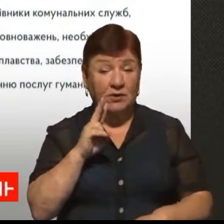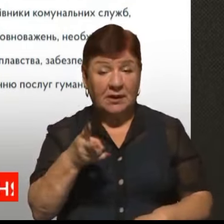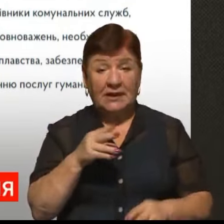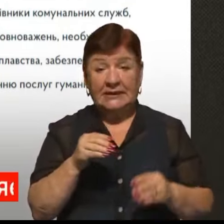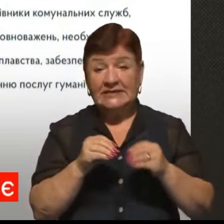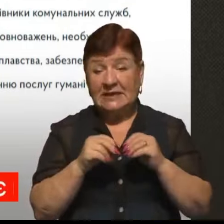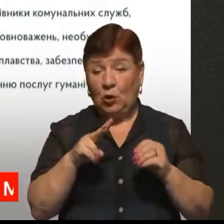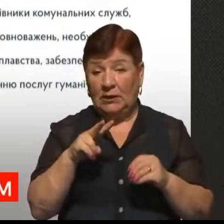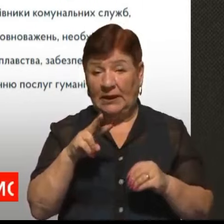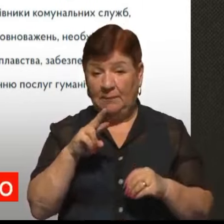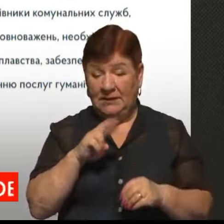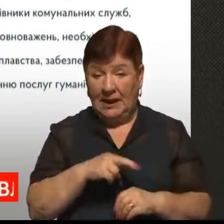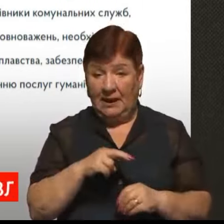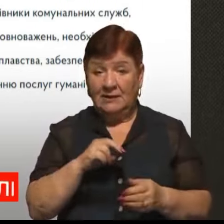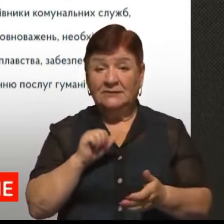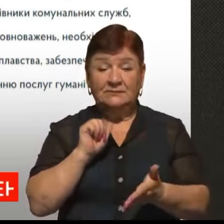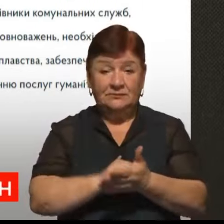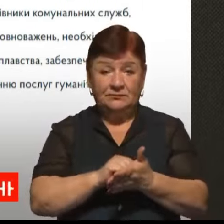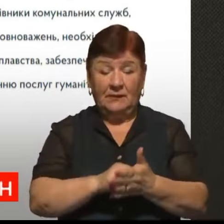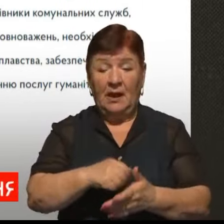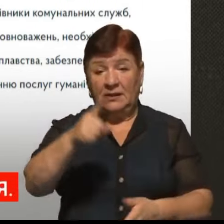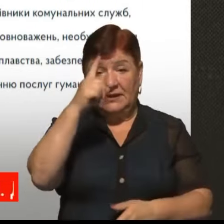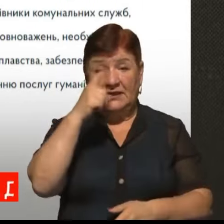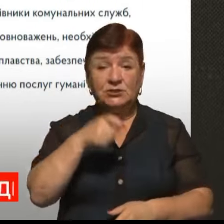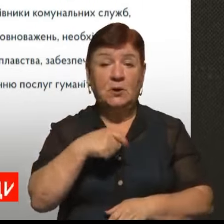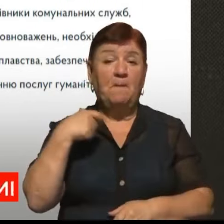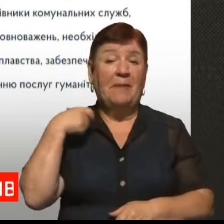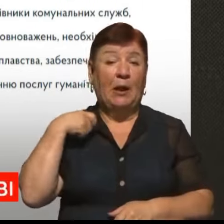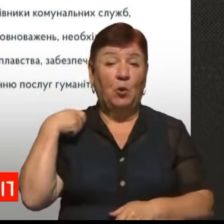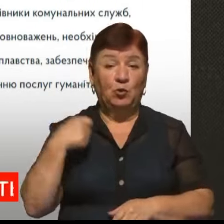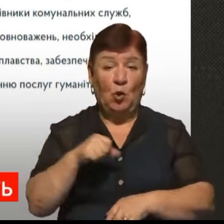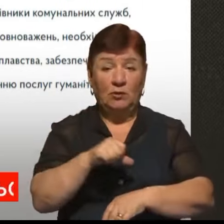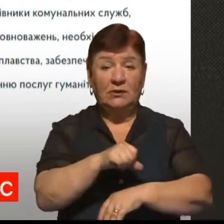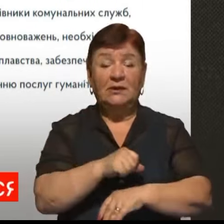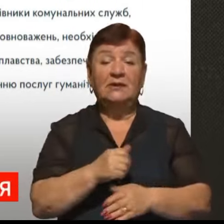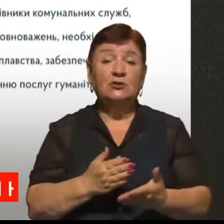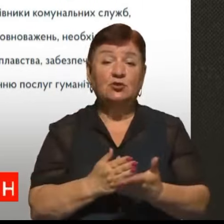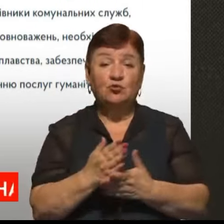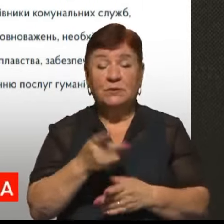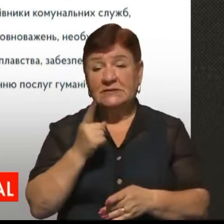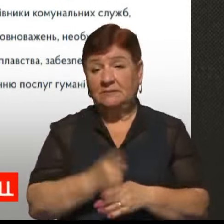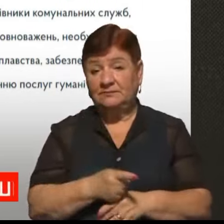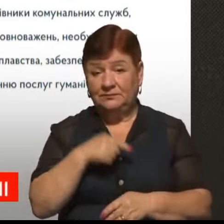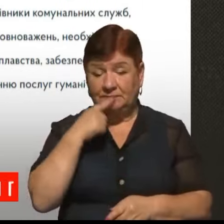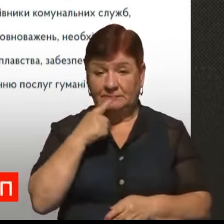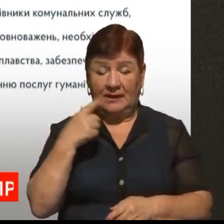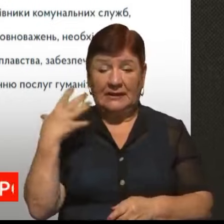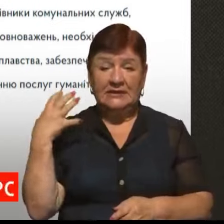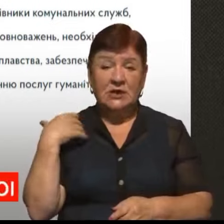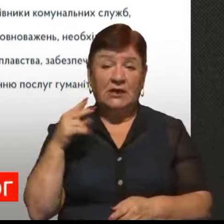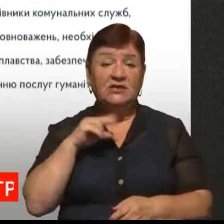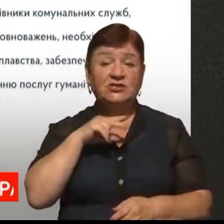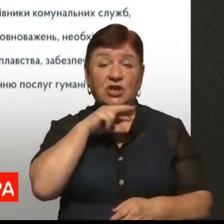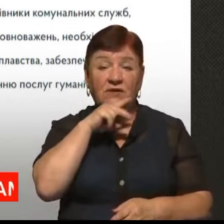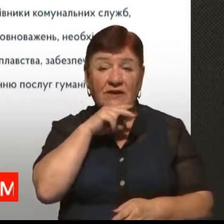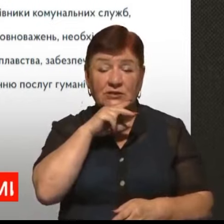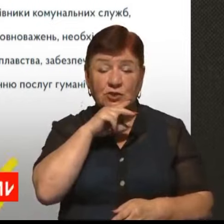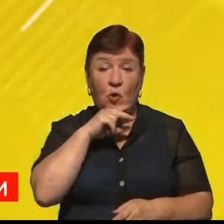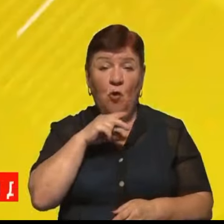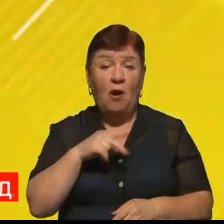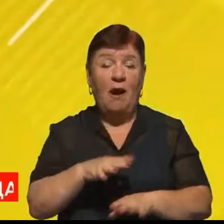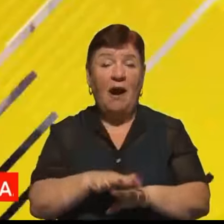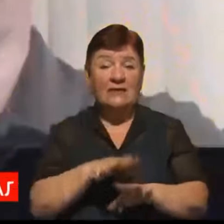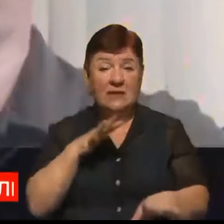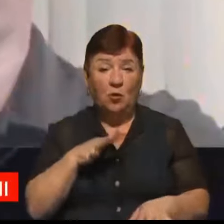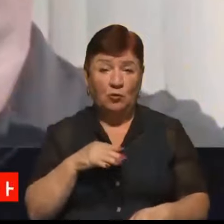липня опублікували на сайті Держприкордонслужби. Ну і детальніше про заборону говоримо з помічником начальника Чернівецького прикордонного загону